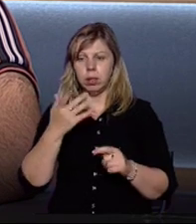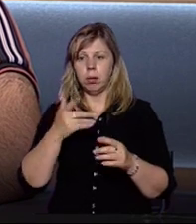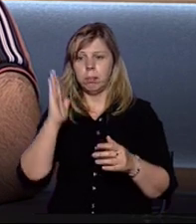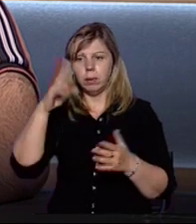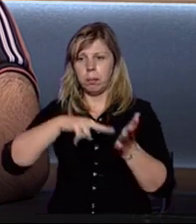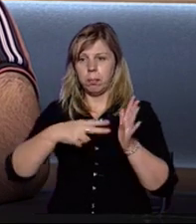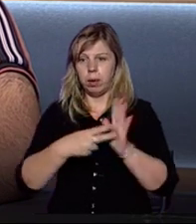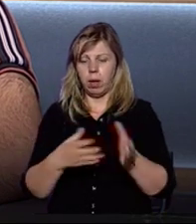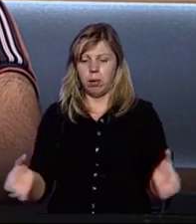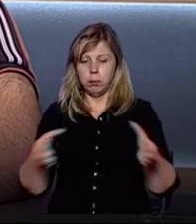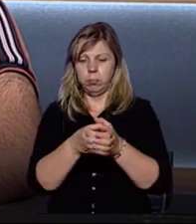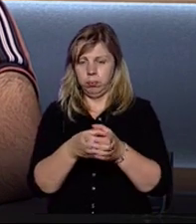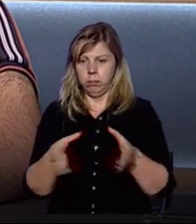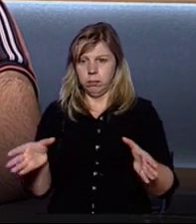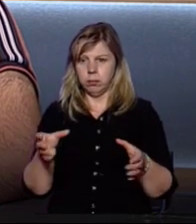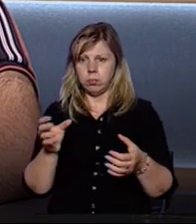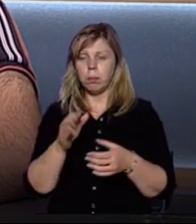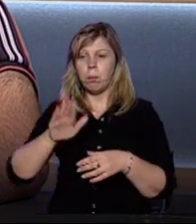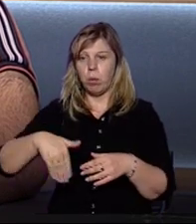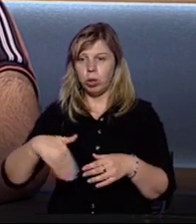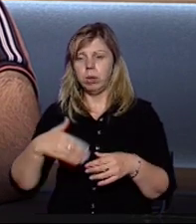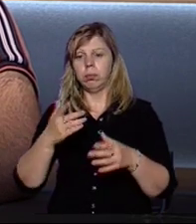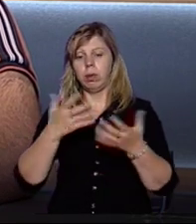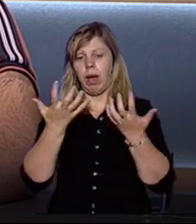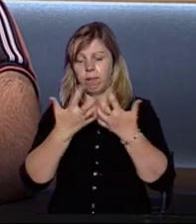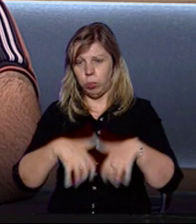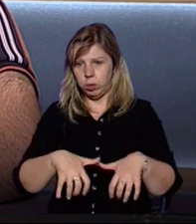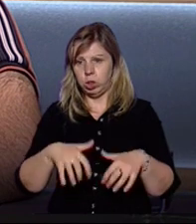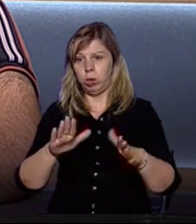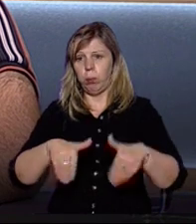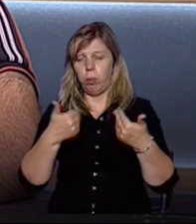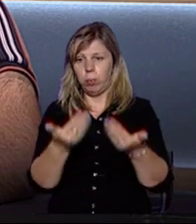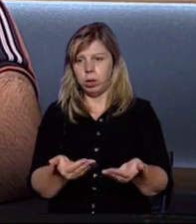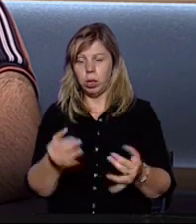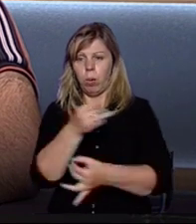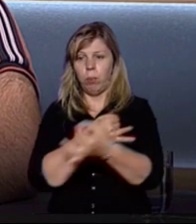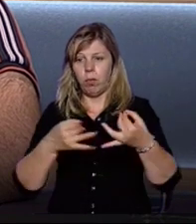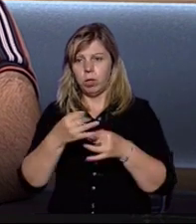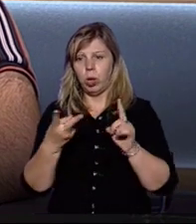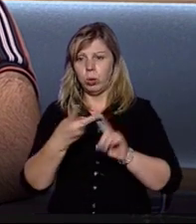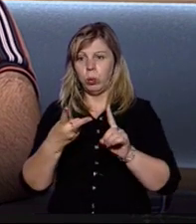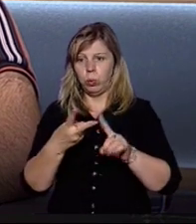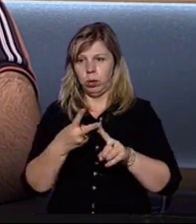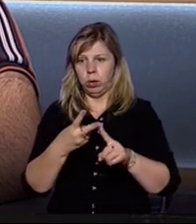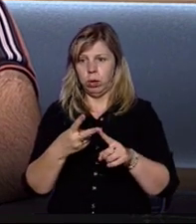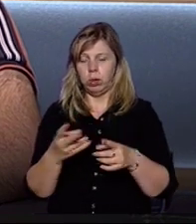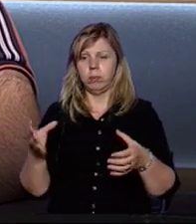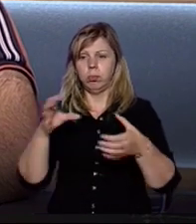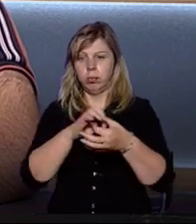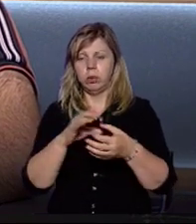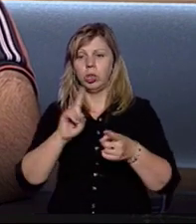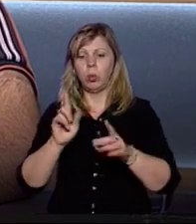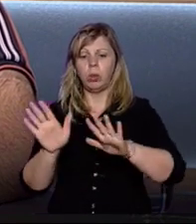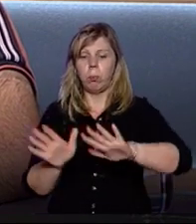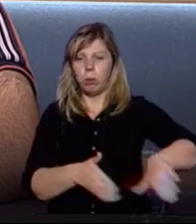план об'єднання територіальних громад. Потім автоматично пропонування і обговорення другого рівня супрегіонального, то що вже